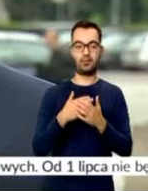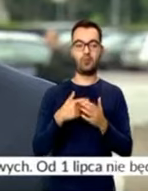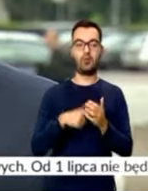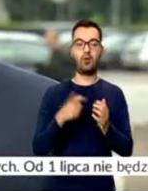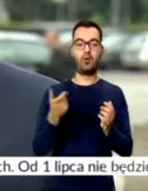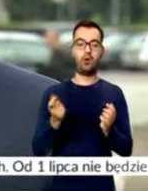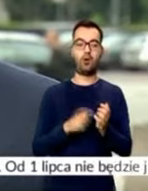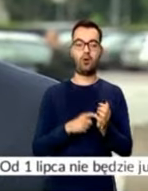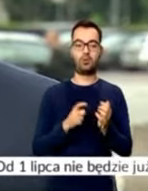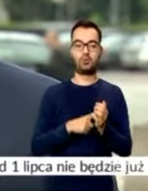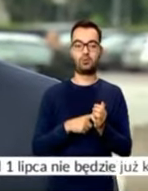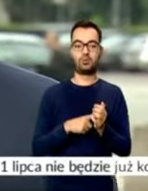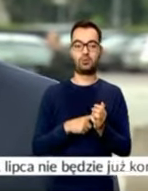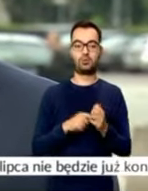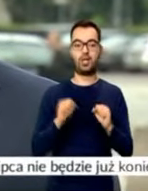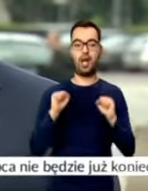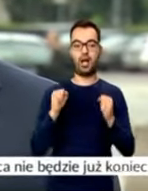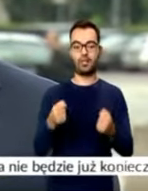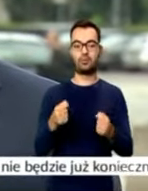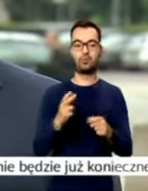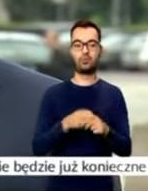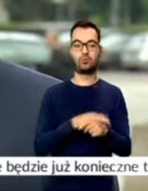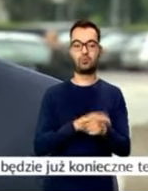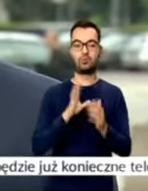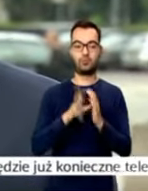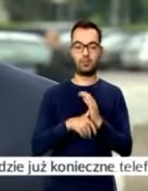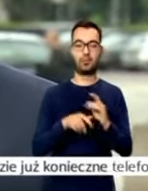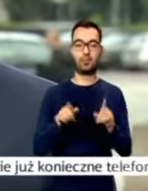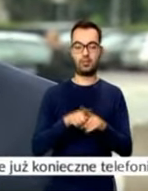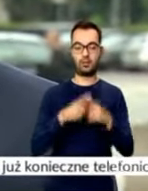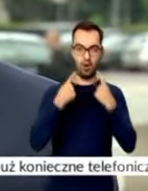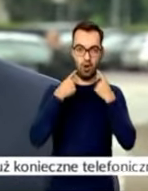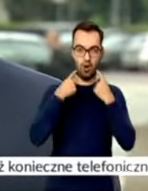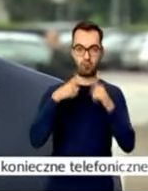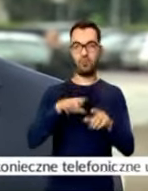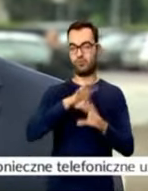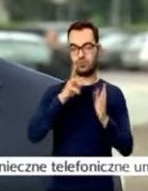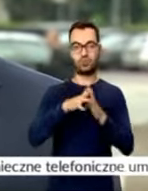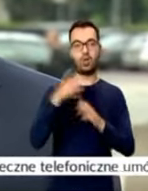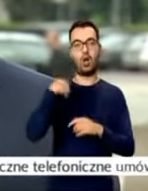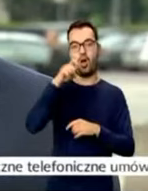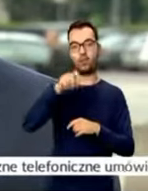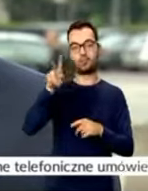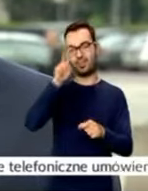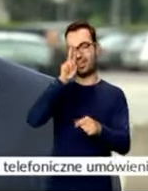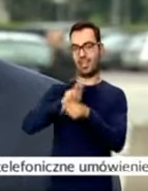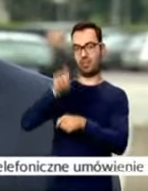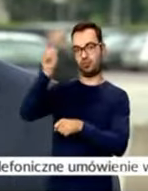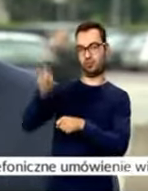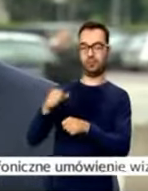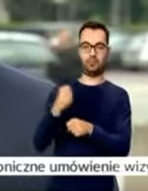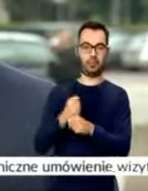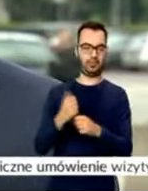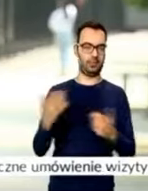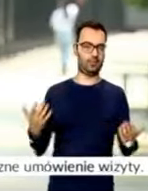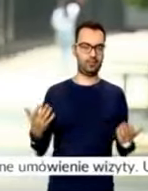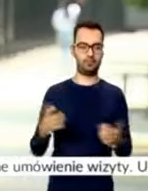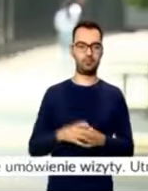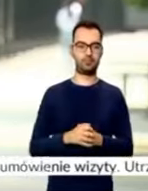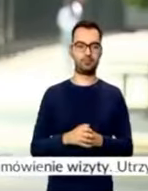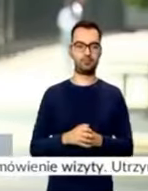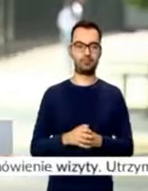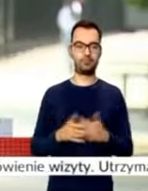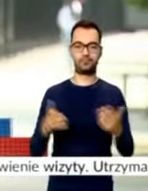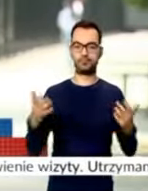oczekuje aktywności i działań ze strony Urzędu Miasta i też pociągnięcia do odpowiedzialności osób, które nadzorowały bezpośrednio tego pracownika. Nie